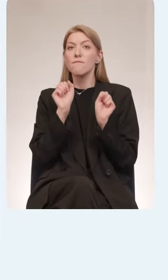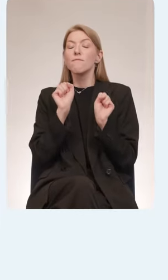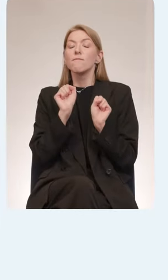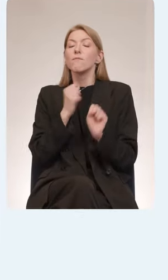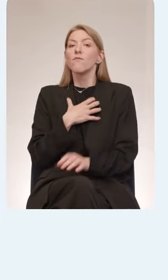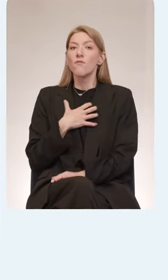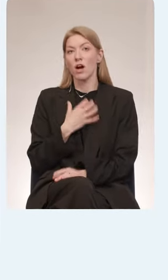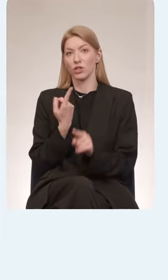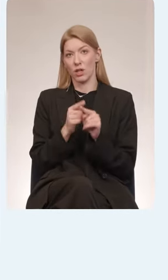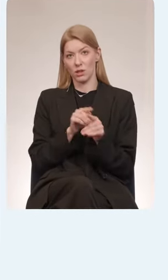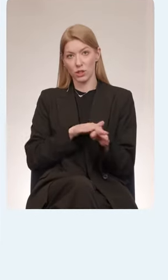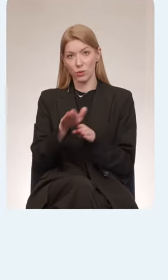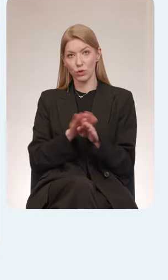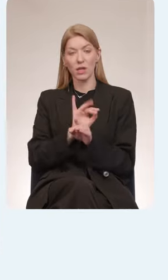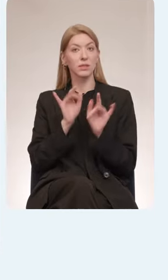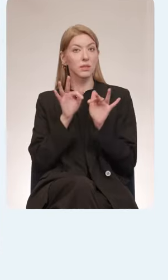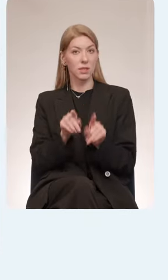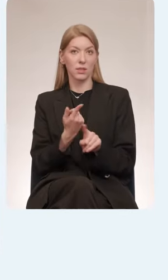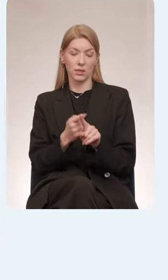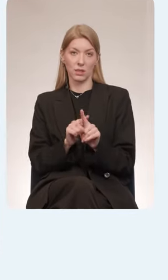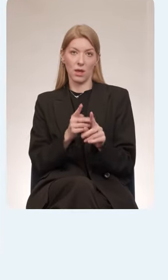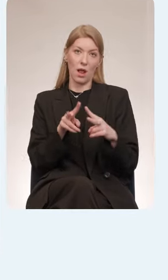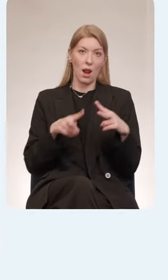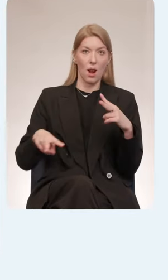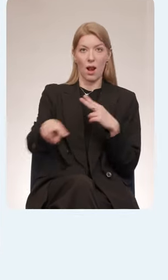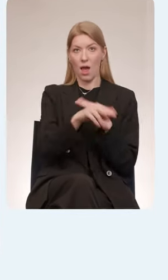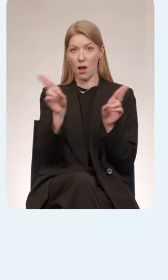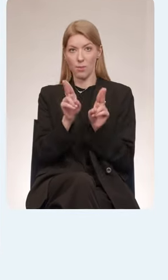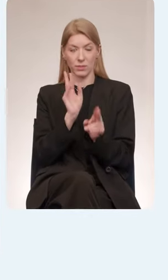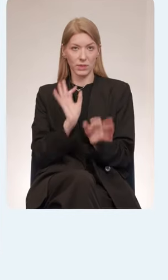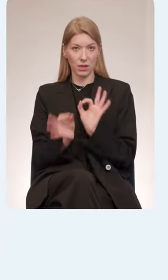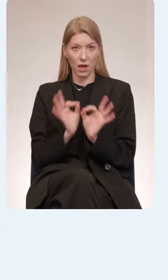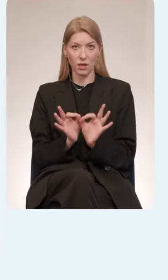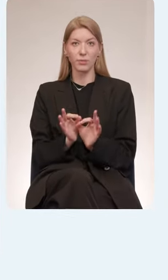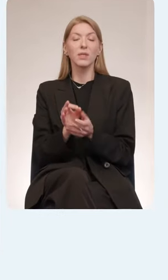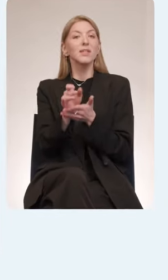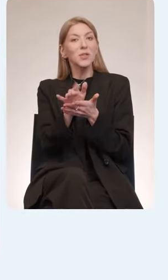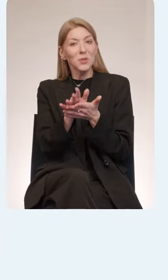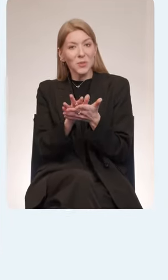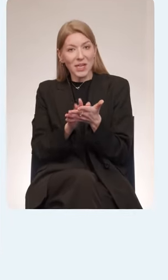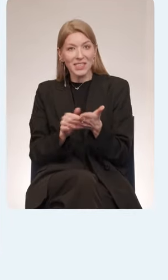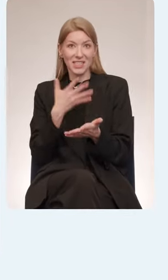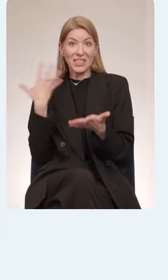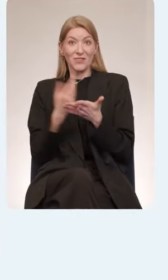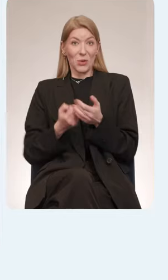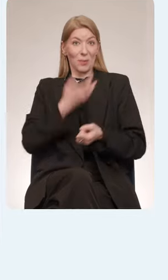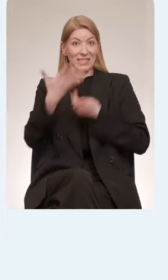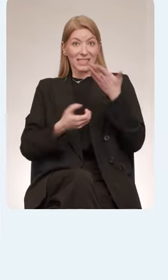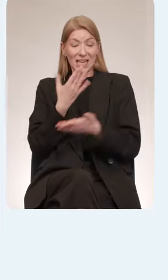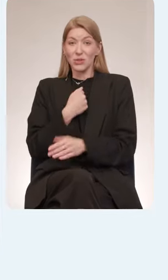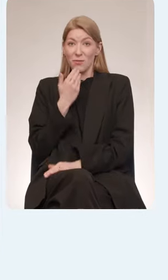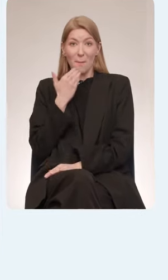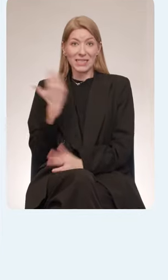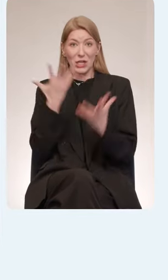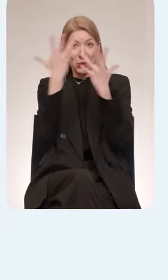процесс вокруг стандарта. Я на самом деле честно подглядела во многие презентации, простите меня, свою я делала в последнюю ночь. Я